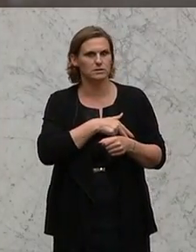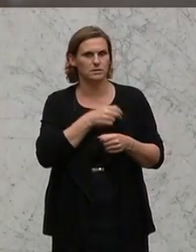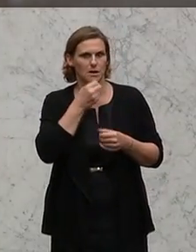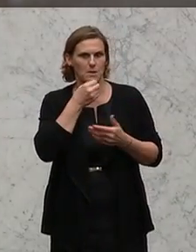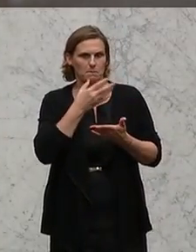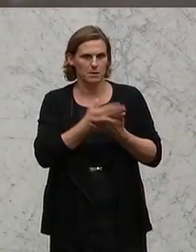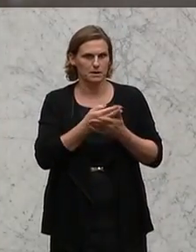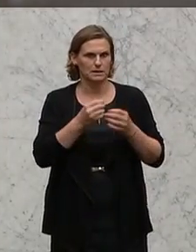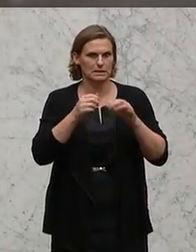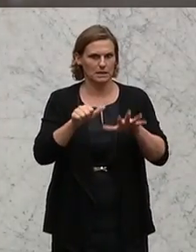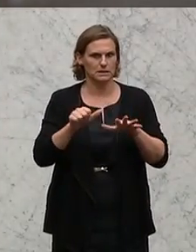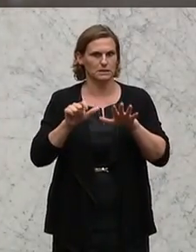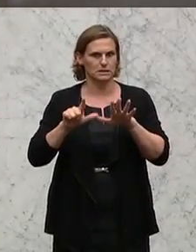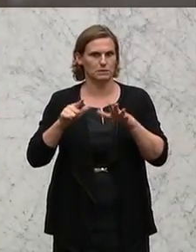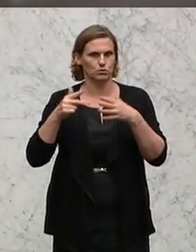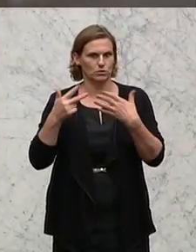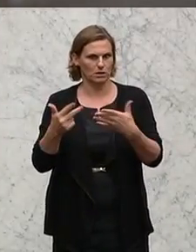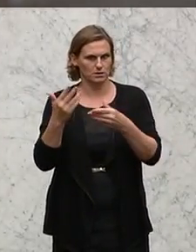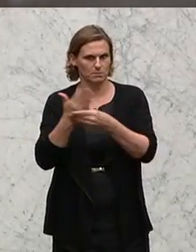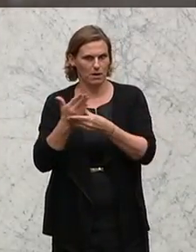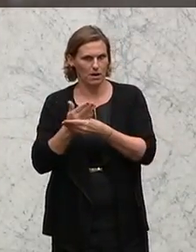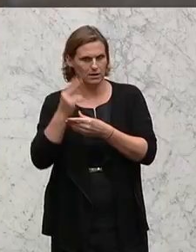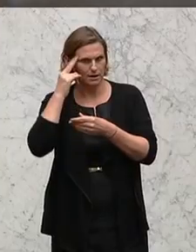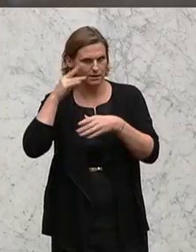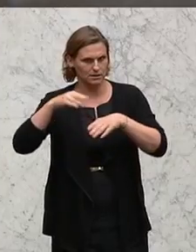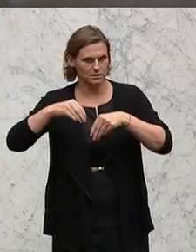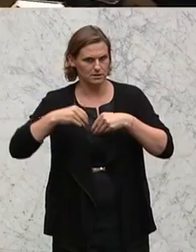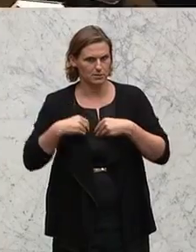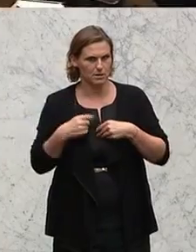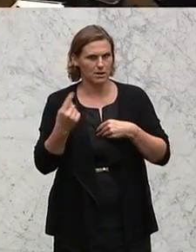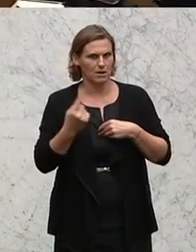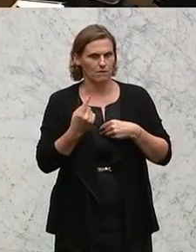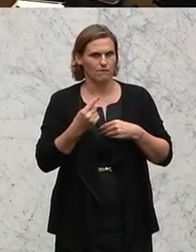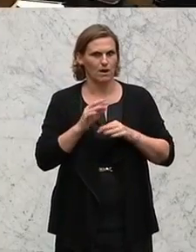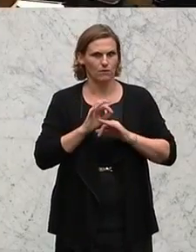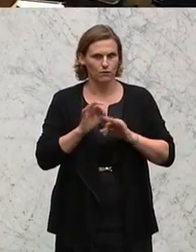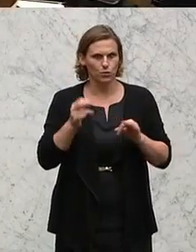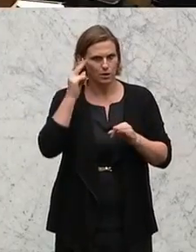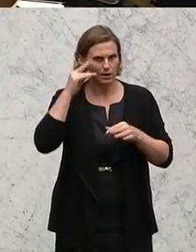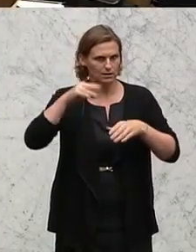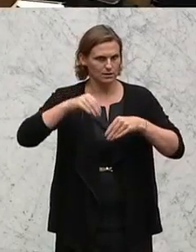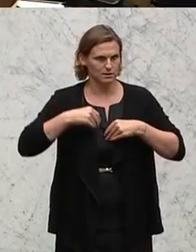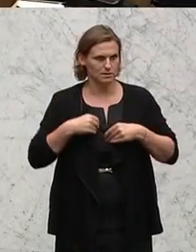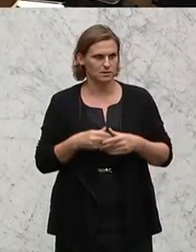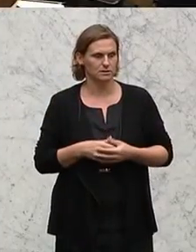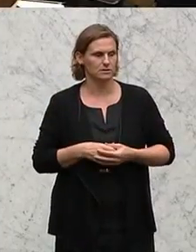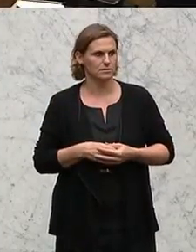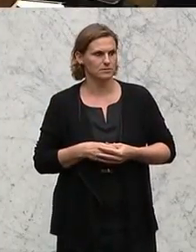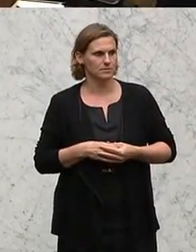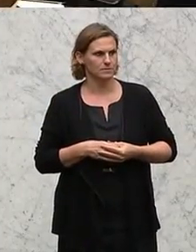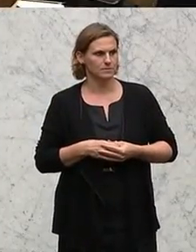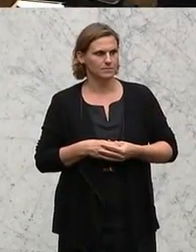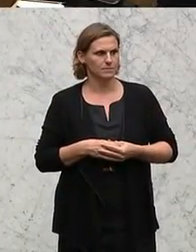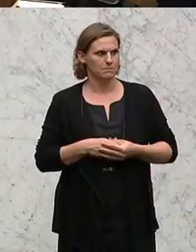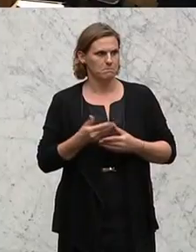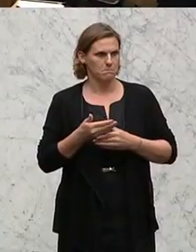Bericht 1687 der Beilagen zur Kenntnis zu nehmen. Wer ist für die Kenntnisnahme? Das ist